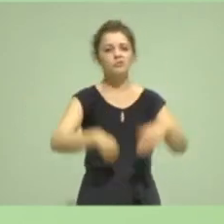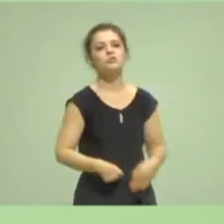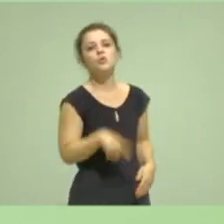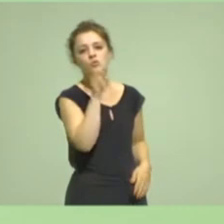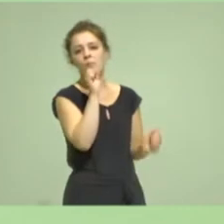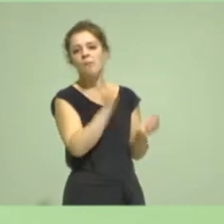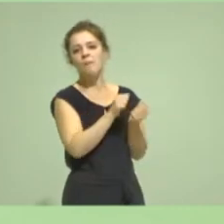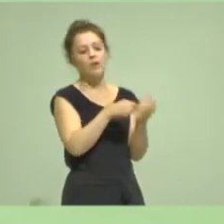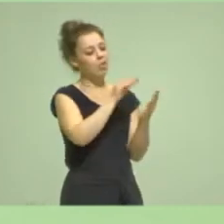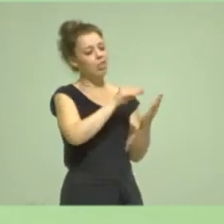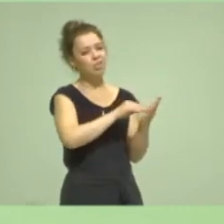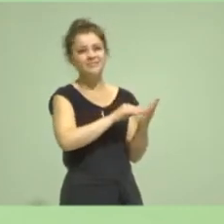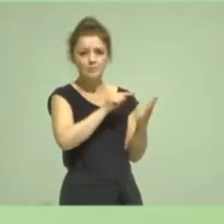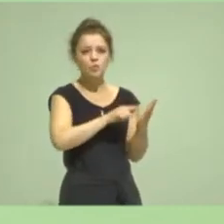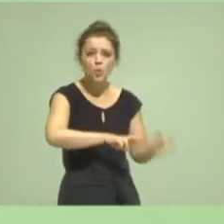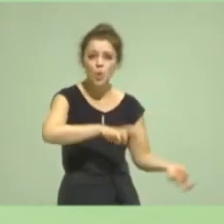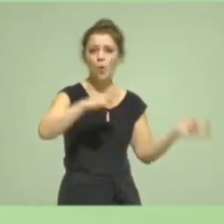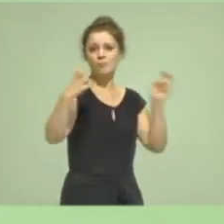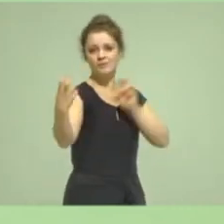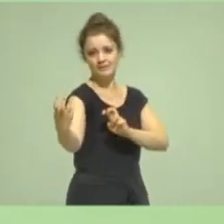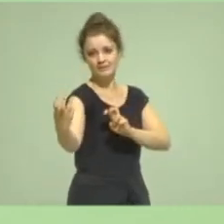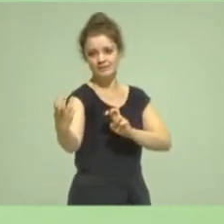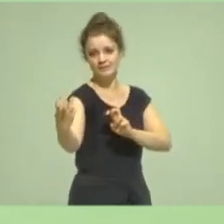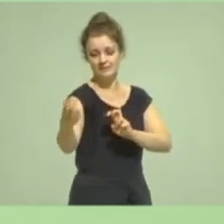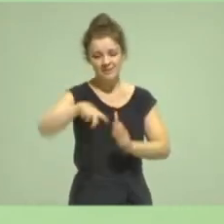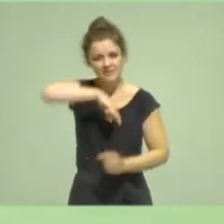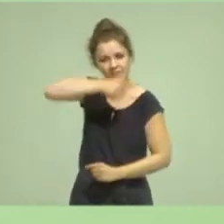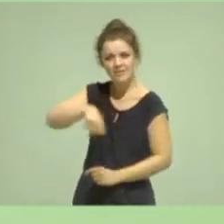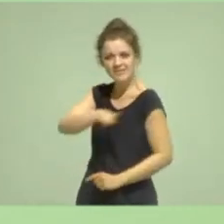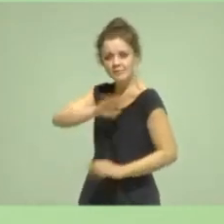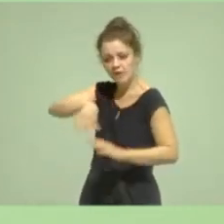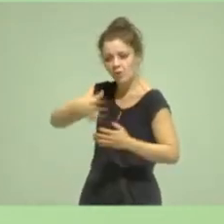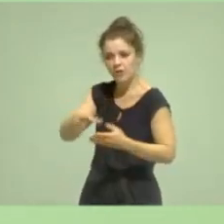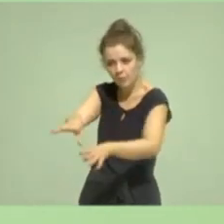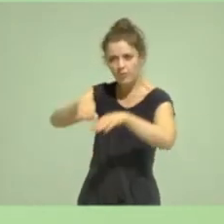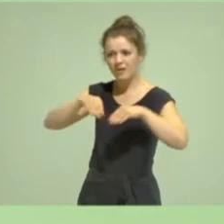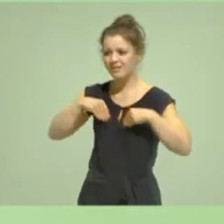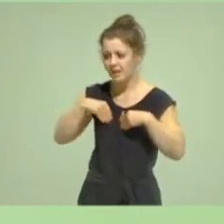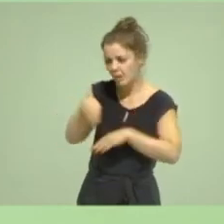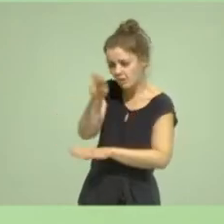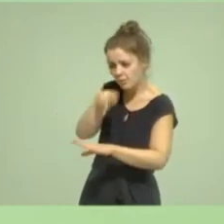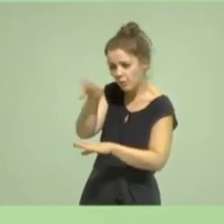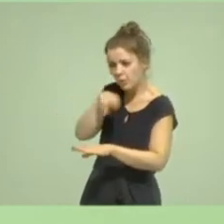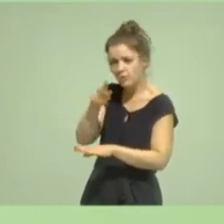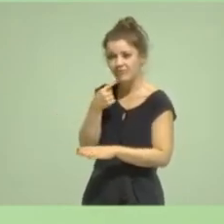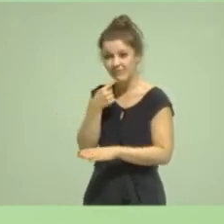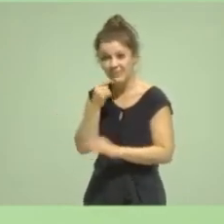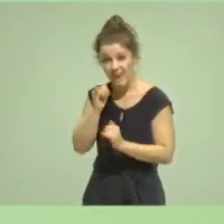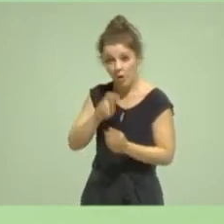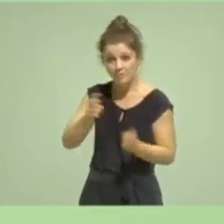Wächterinnen und Wächter unserer demokratischen Werte zu sein, wenn es darum geht, das Verfassungsgut innerer Sicherheit